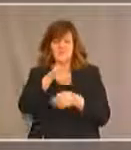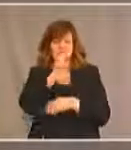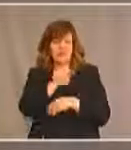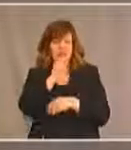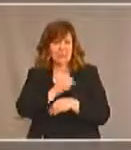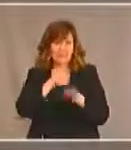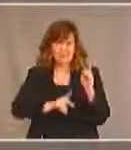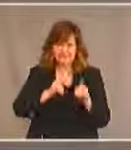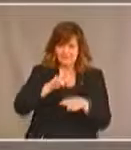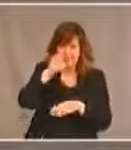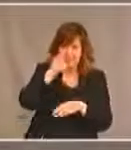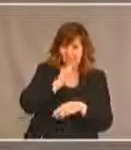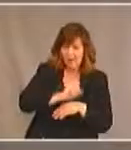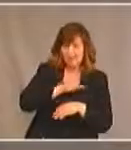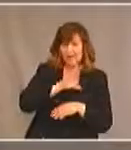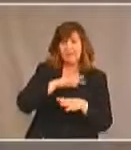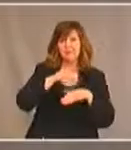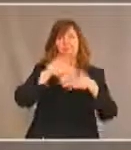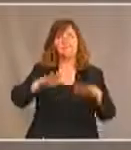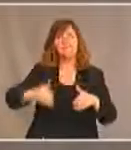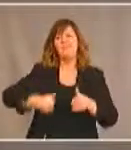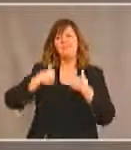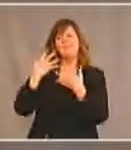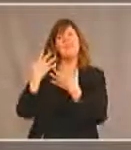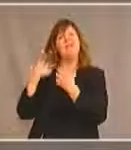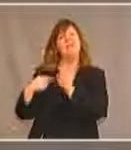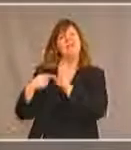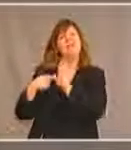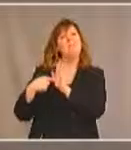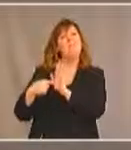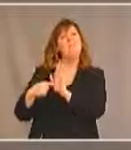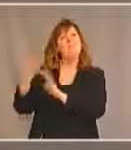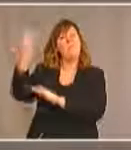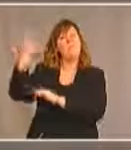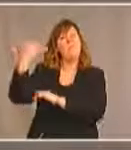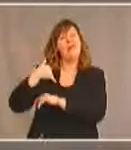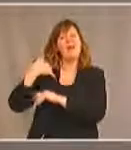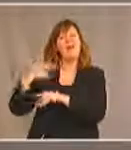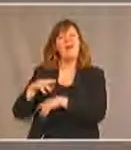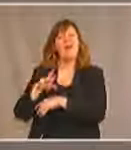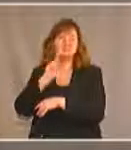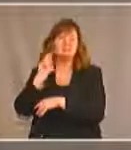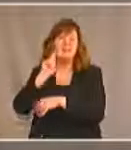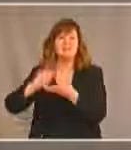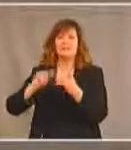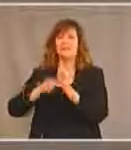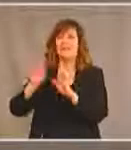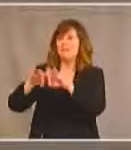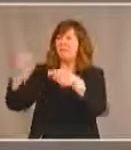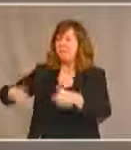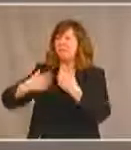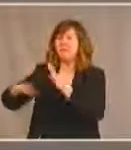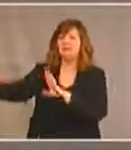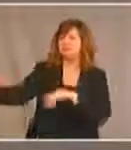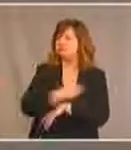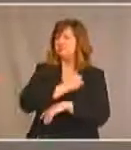survivants des pensionnats autochtones qui ont été retirés de leur famille lorsqu'ils étaient enfants et forcés